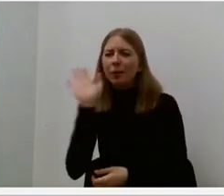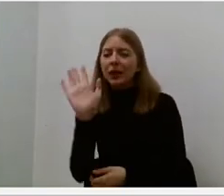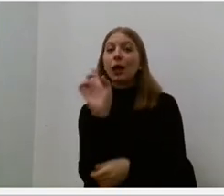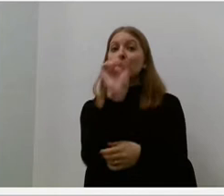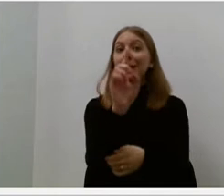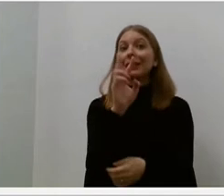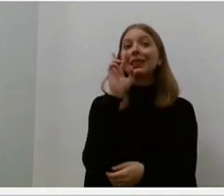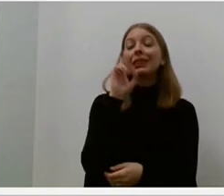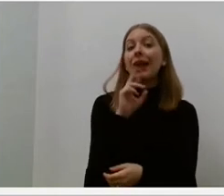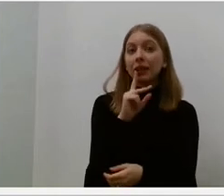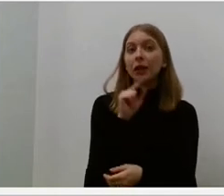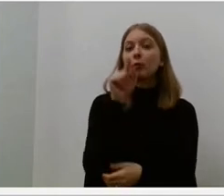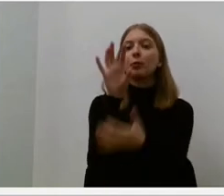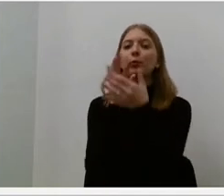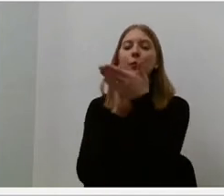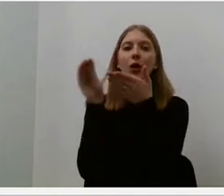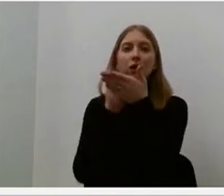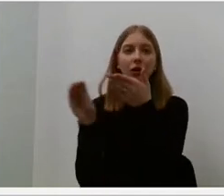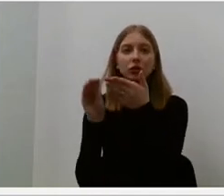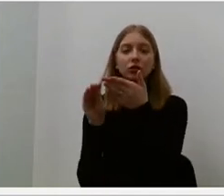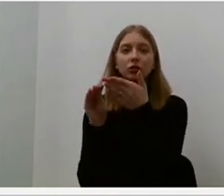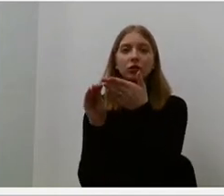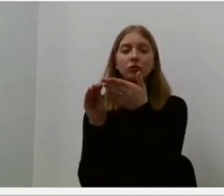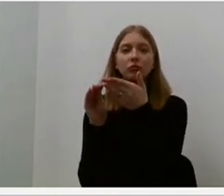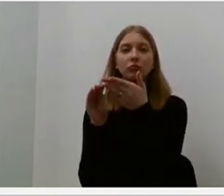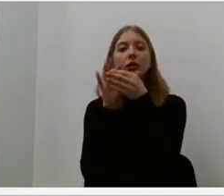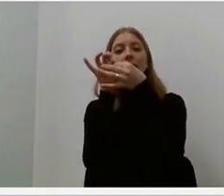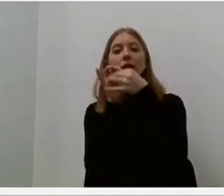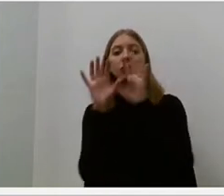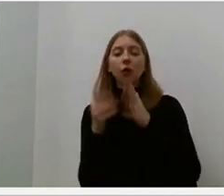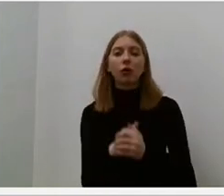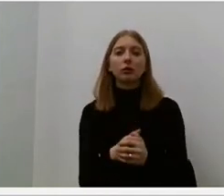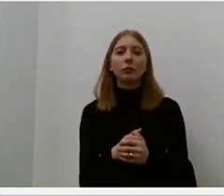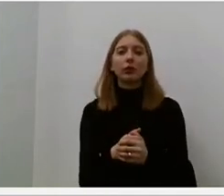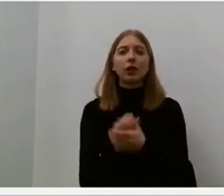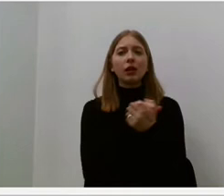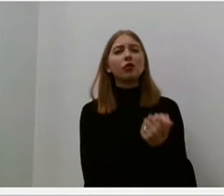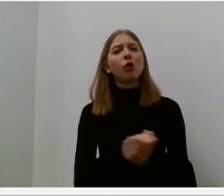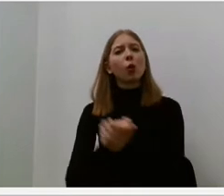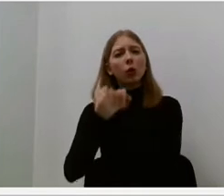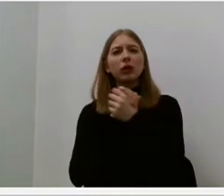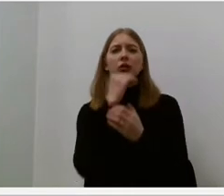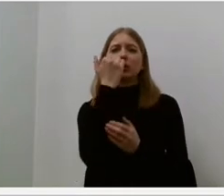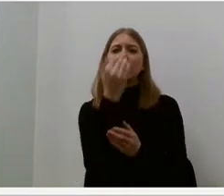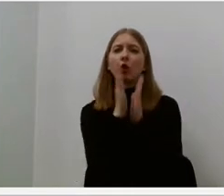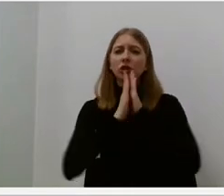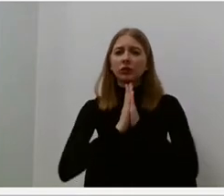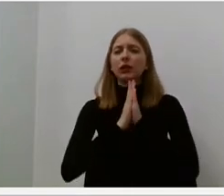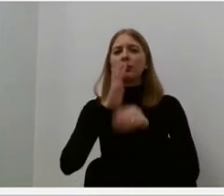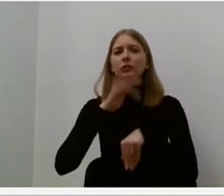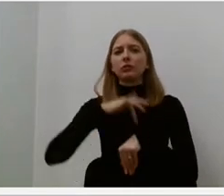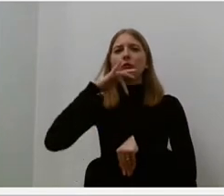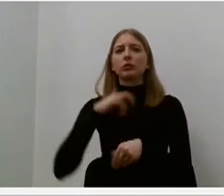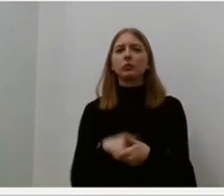Šaitenė, momos eserimi. Draugystės šventumo jausmas negali išblėsti. Dabar gal jis tik